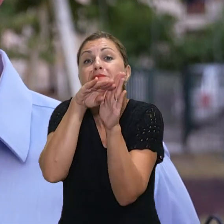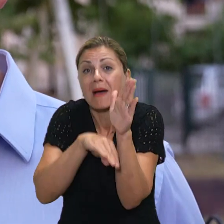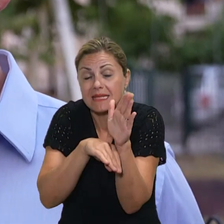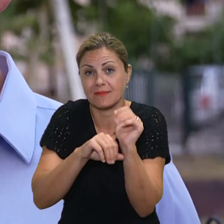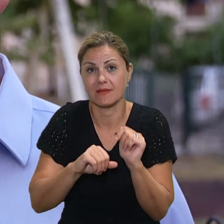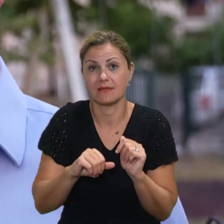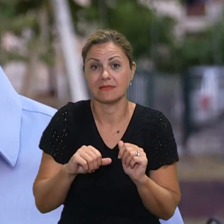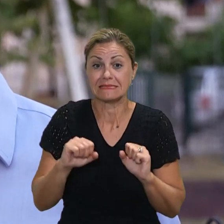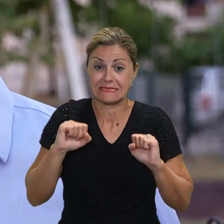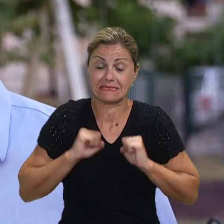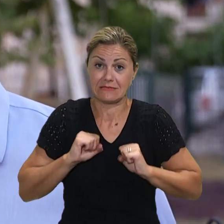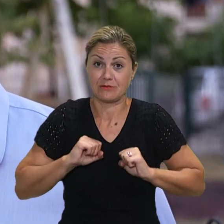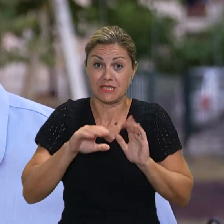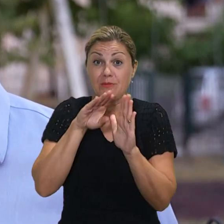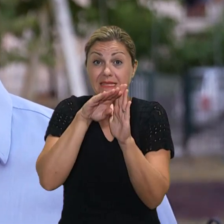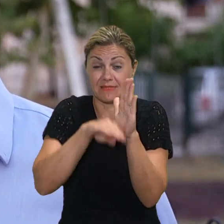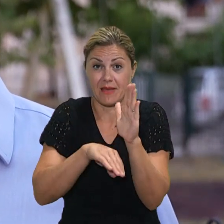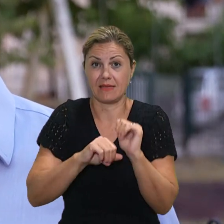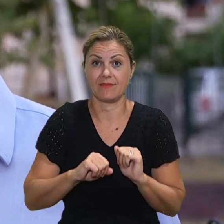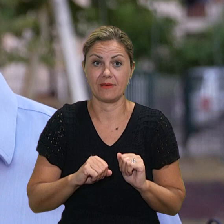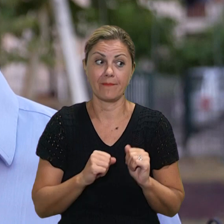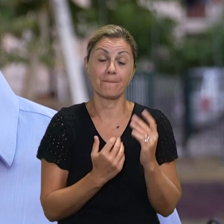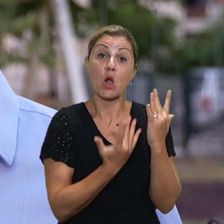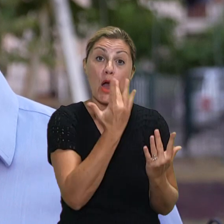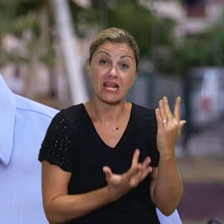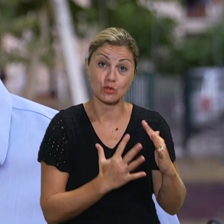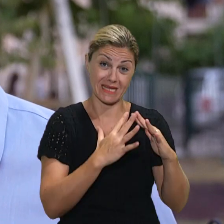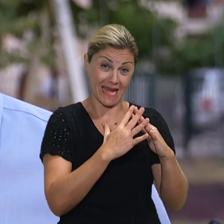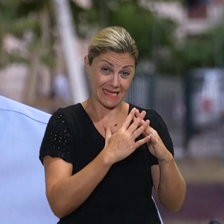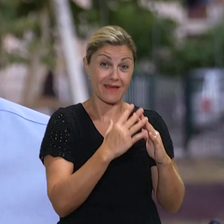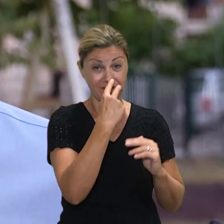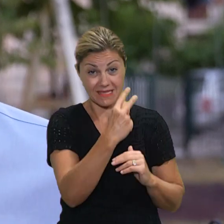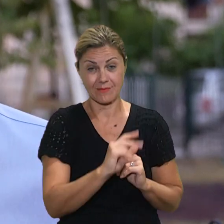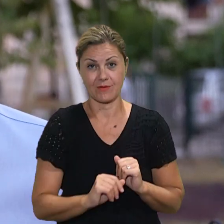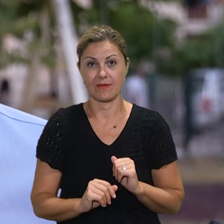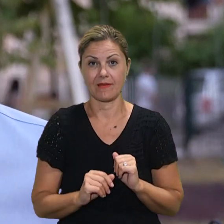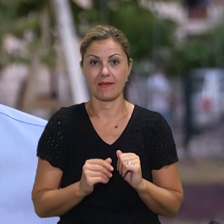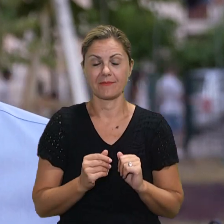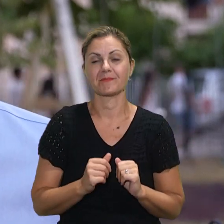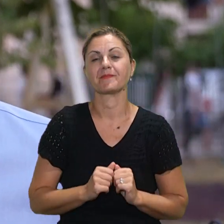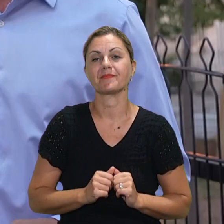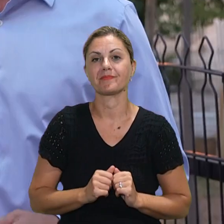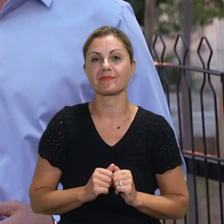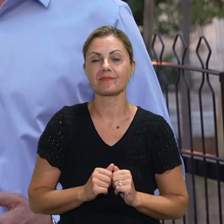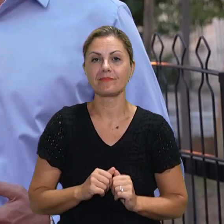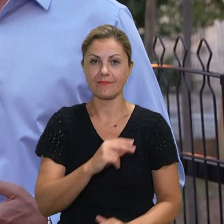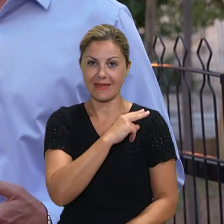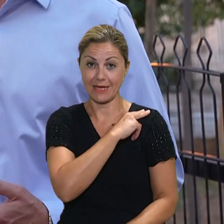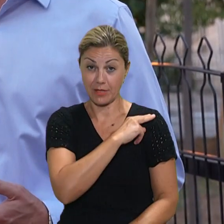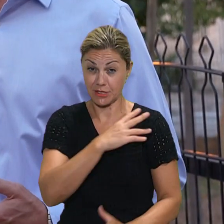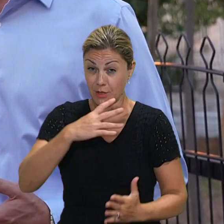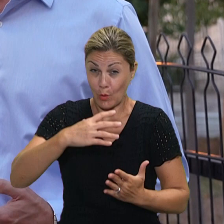postupak, ali kažem da ćemo nastojati ukoliko nam to proračkonske mogućnosti i dopuste da uvedemo šta prije besplatne dječje vrtiće. Hoće li